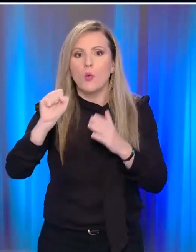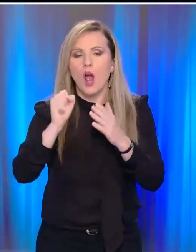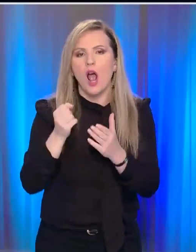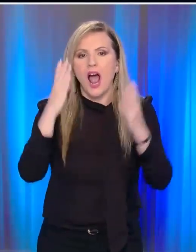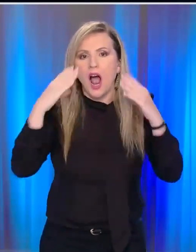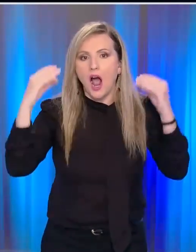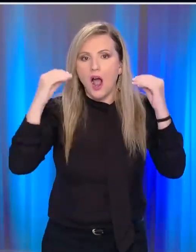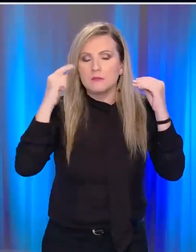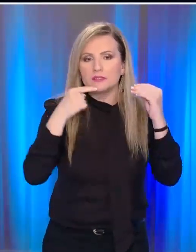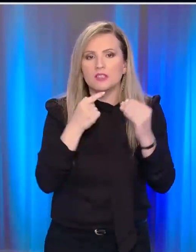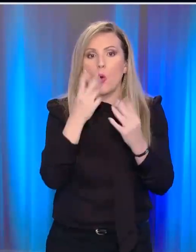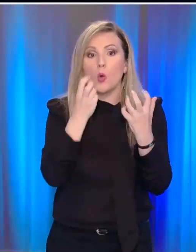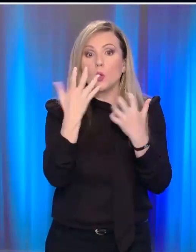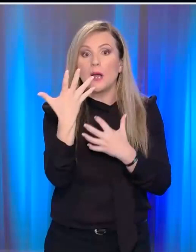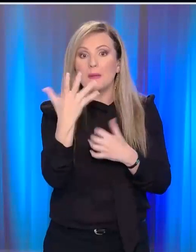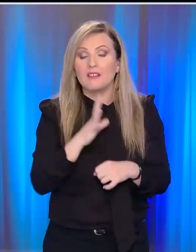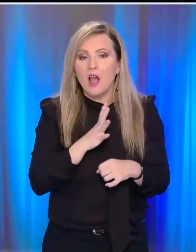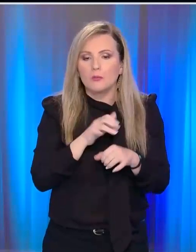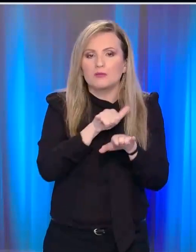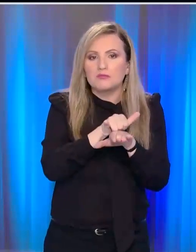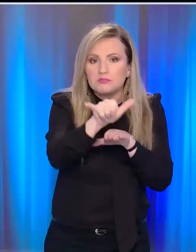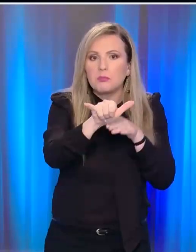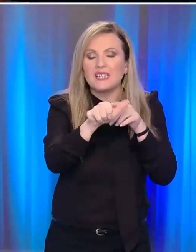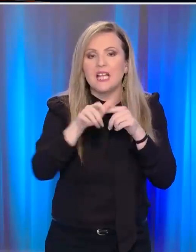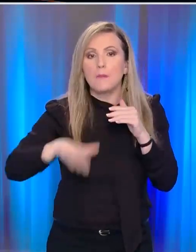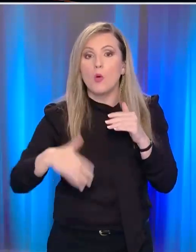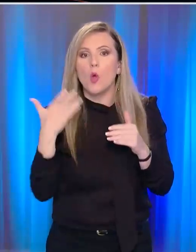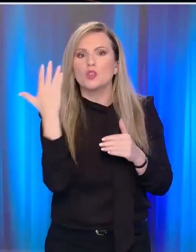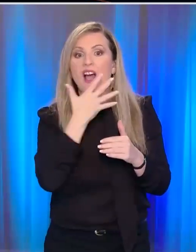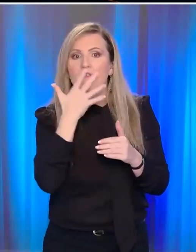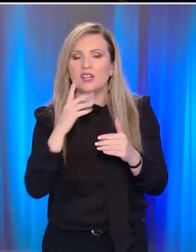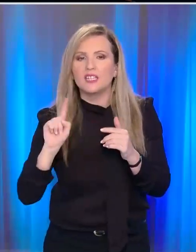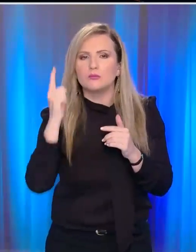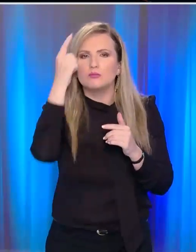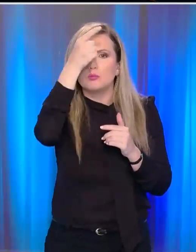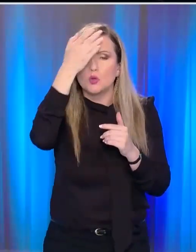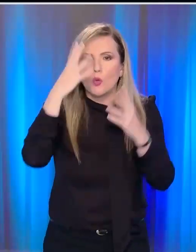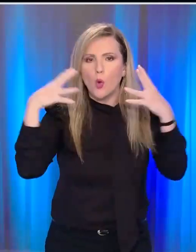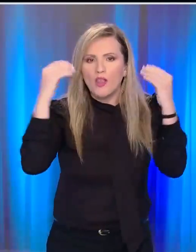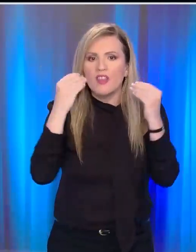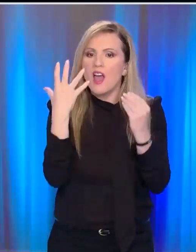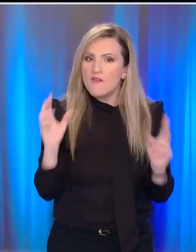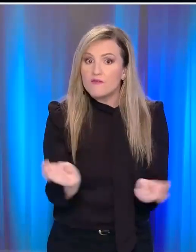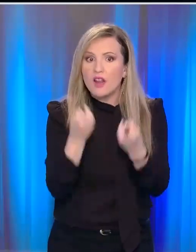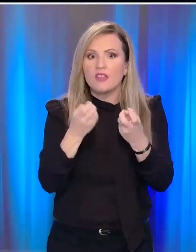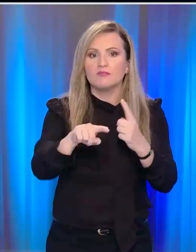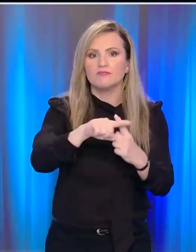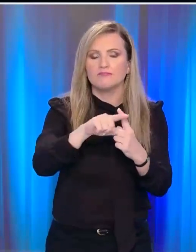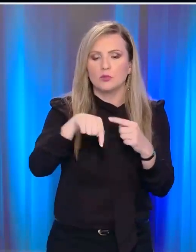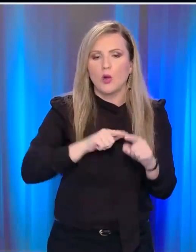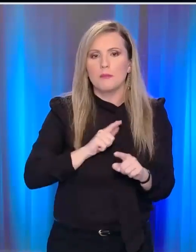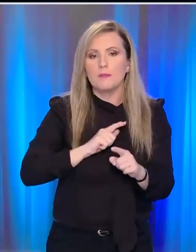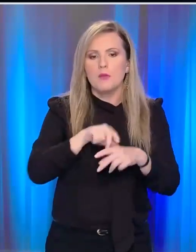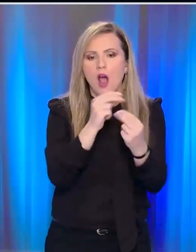Άμστερνταμ. 85 επιβάτες σε δύο πτήσεις της ΚΑΕΛΕΜ από την Νότια Αφρική προς την Ολλανδία βρέθηκαν θετικοί και τώρα περιμένουν τα αποτελέσματα των